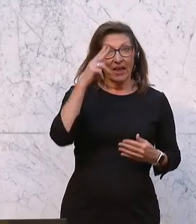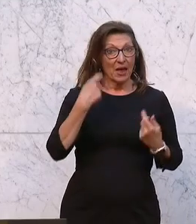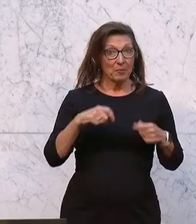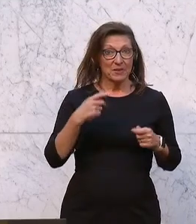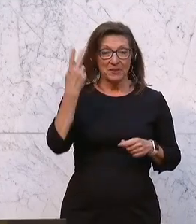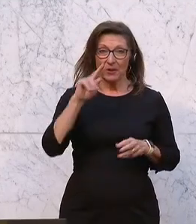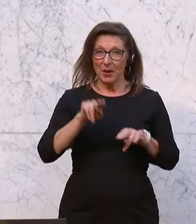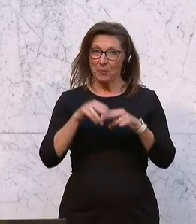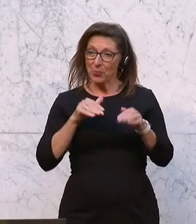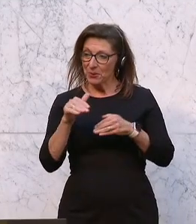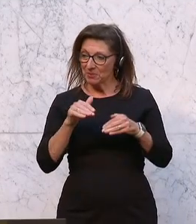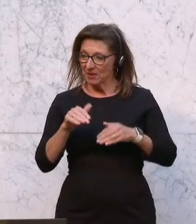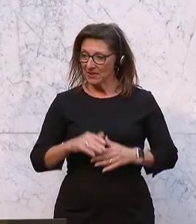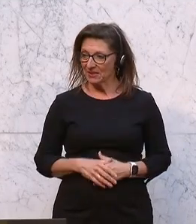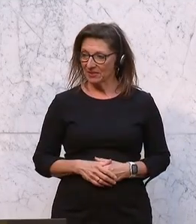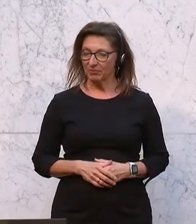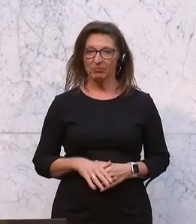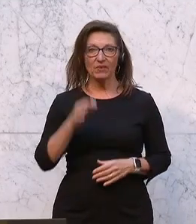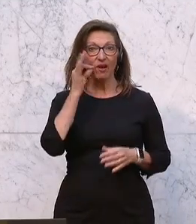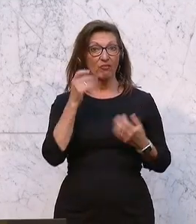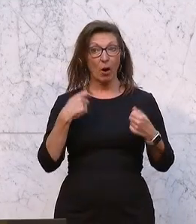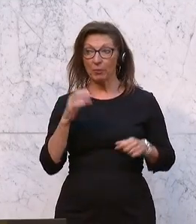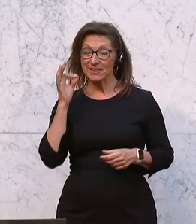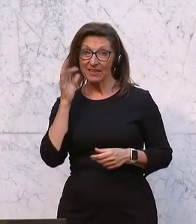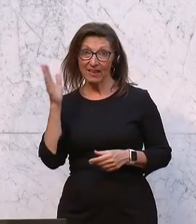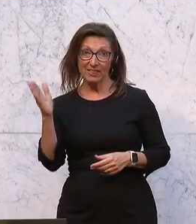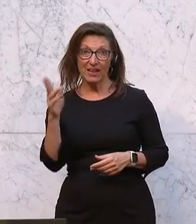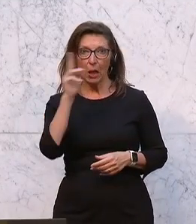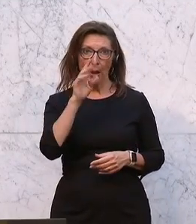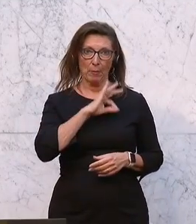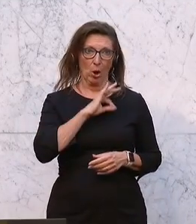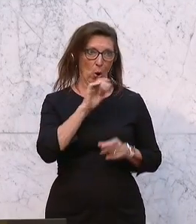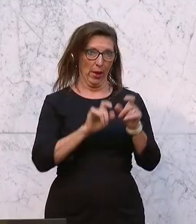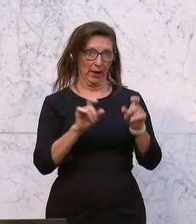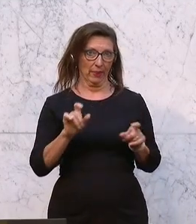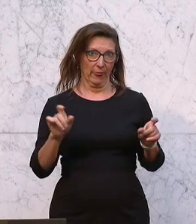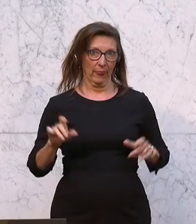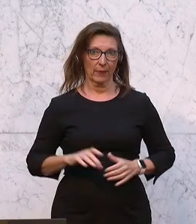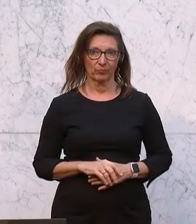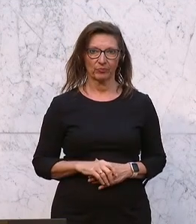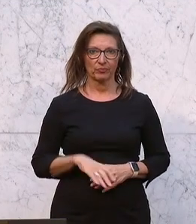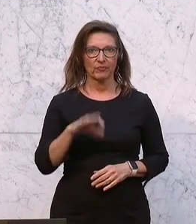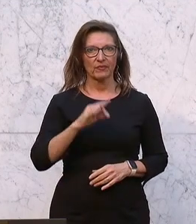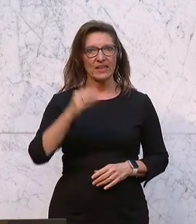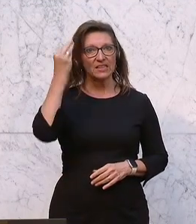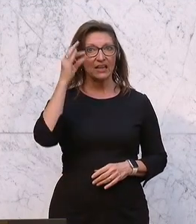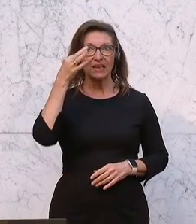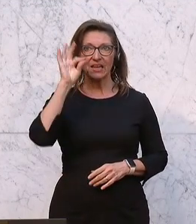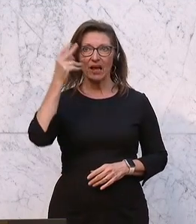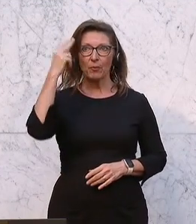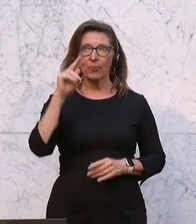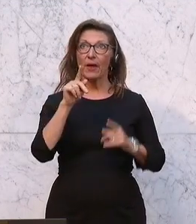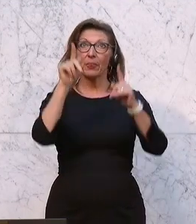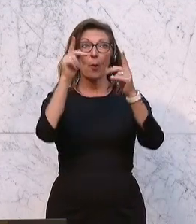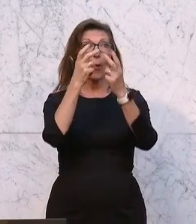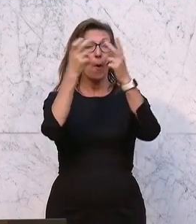Nächster Redner, Gabriel Obernosterer, ÖVP. Liebe Kolleginnen und Kollegen, sehr verehrte Damen und Herren auf der Tribüne